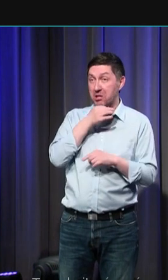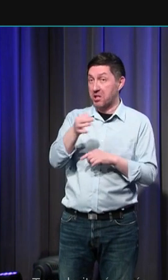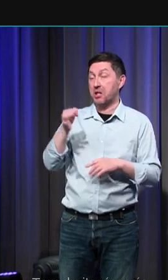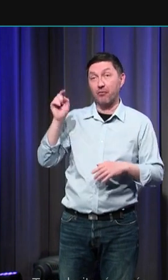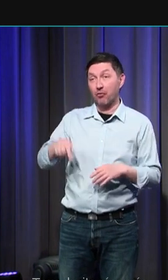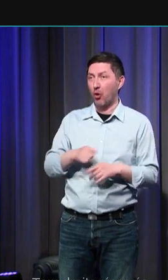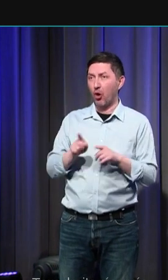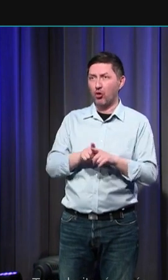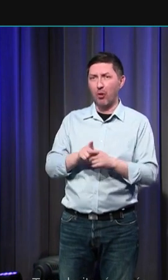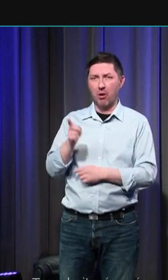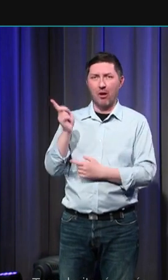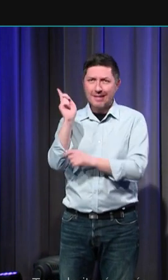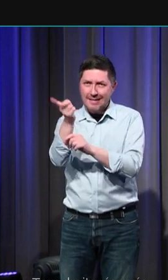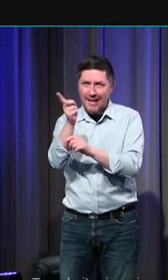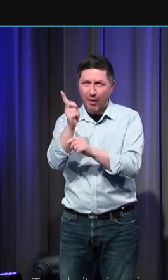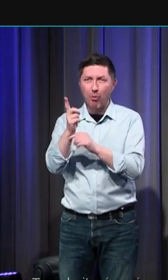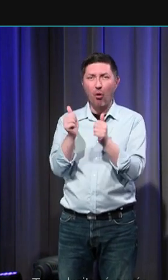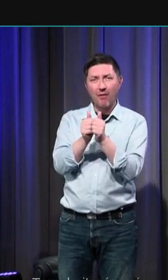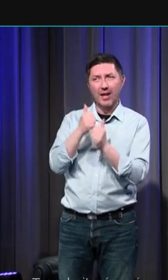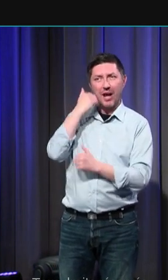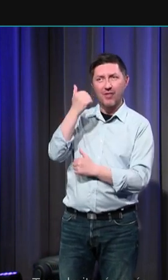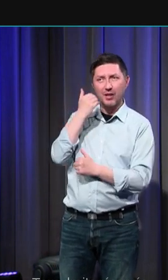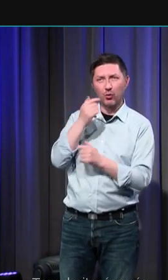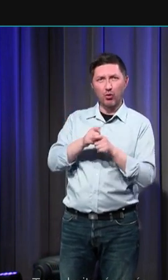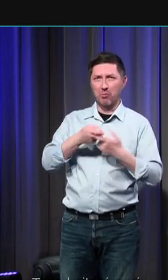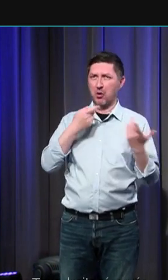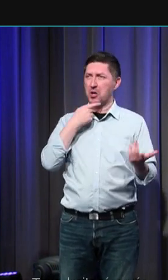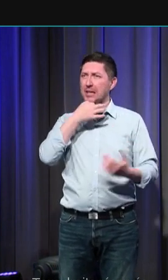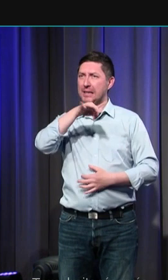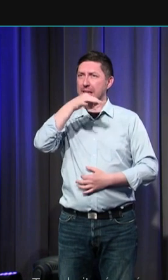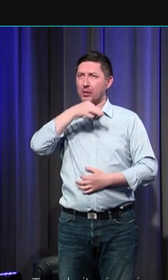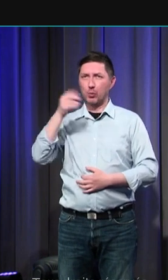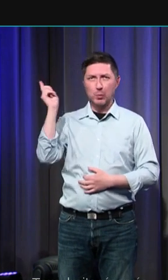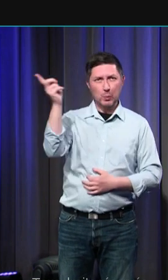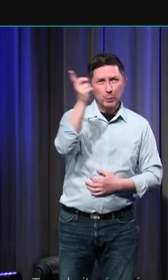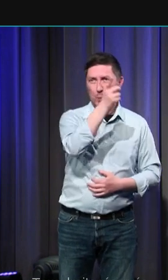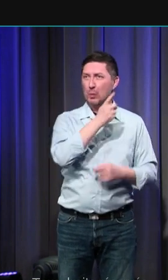le serment affectueux, à pratiquer une prédication émotive.